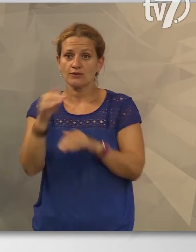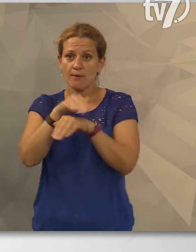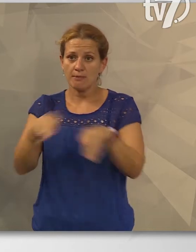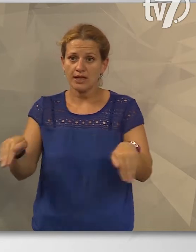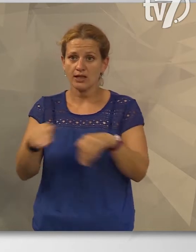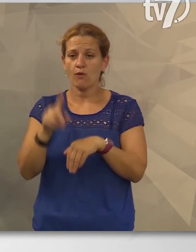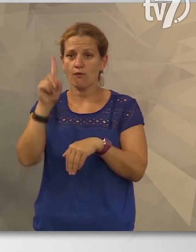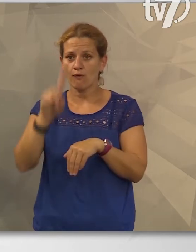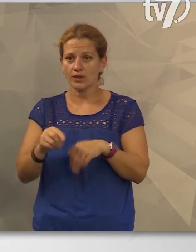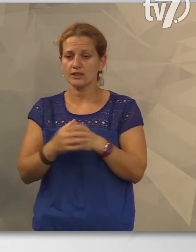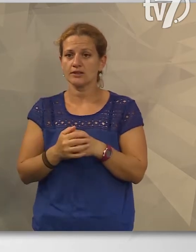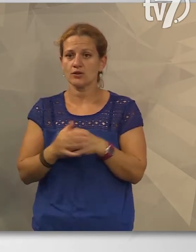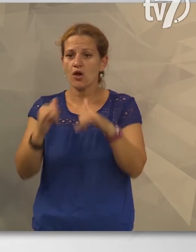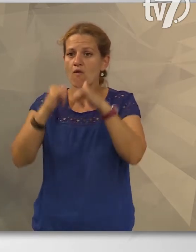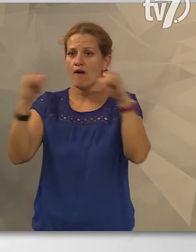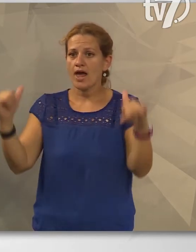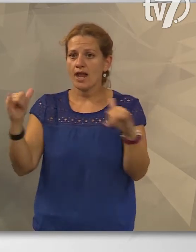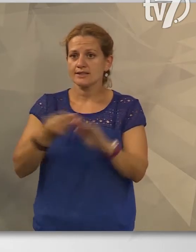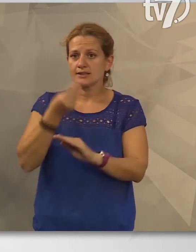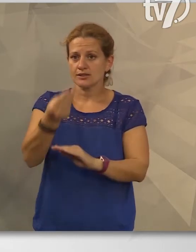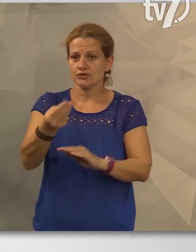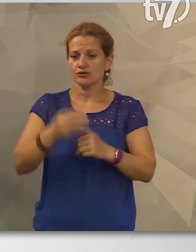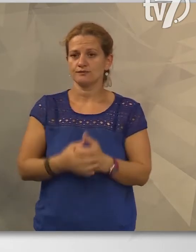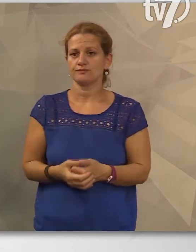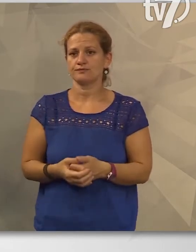forintos fejlesztési forrásban részesült.